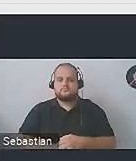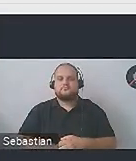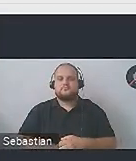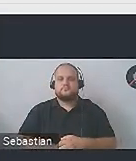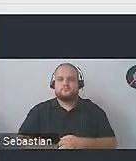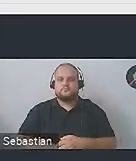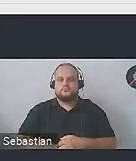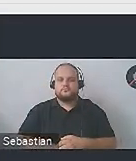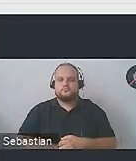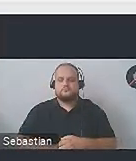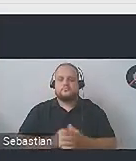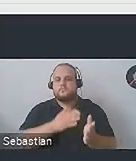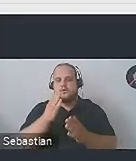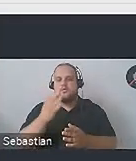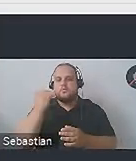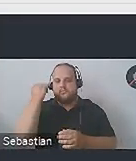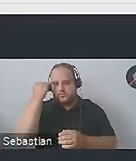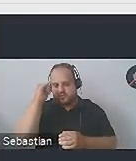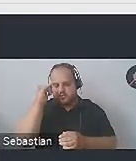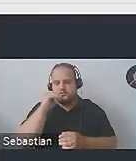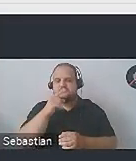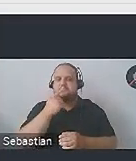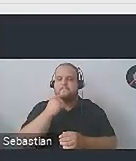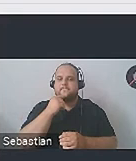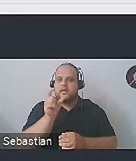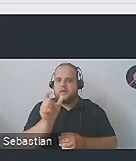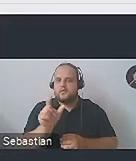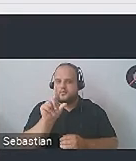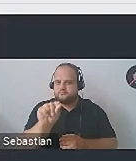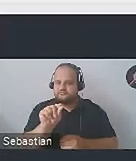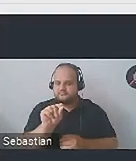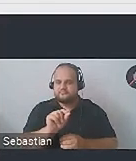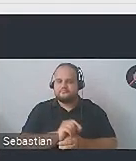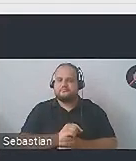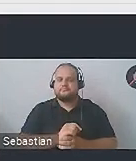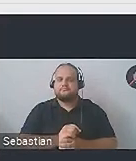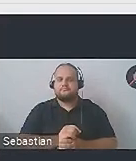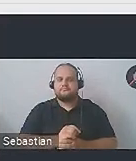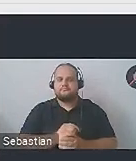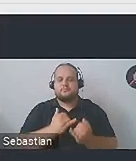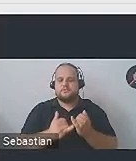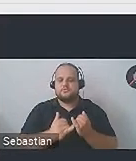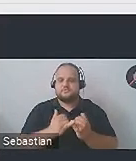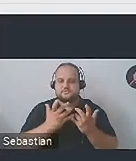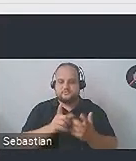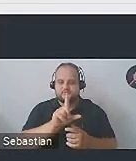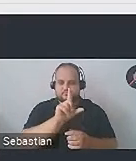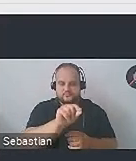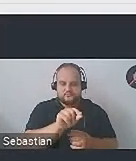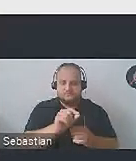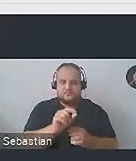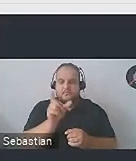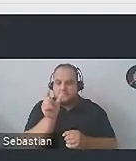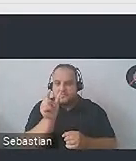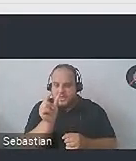Kolejny błąd. Za małe elementy interfejsu. Jeżeli chcemy nacisnąć jakiś guziczek i on jest